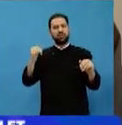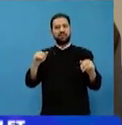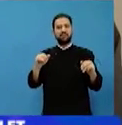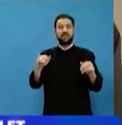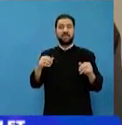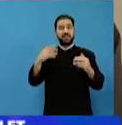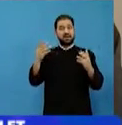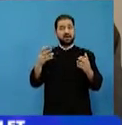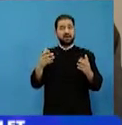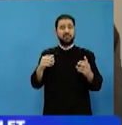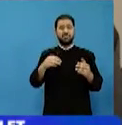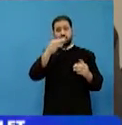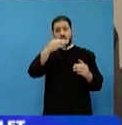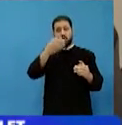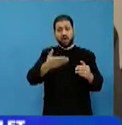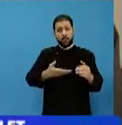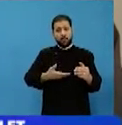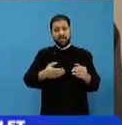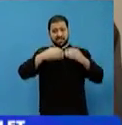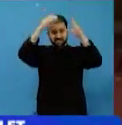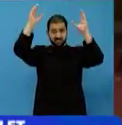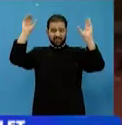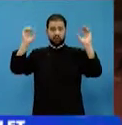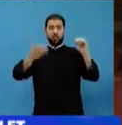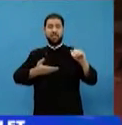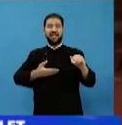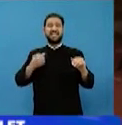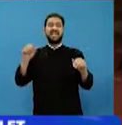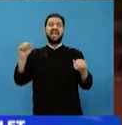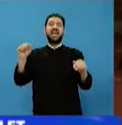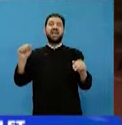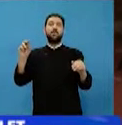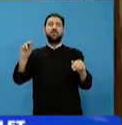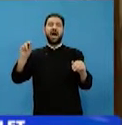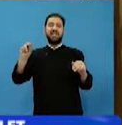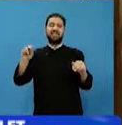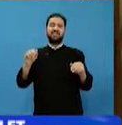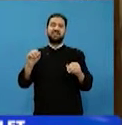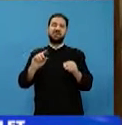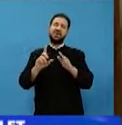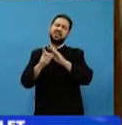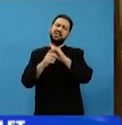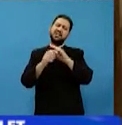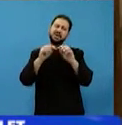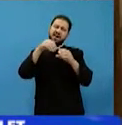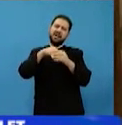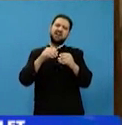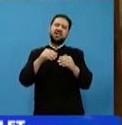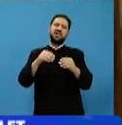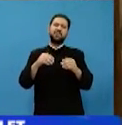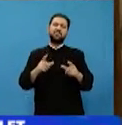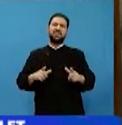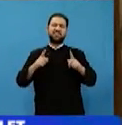Sfântul Cuvios Paisie Agioritul în viața Sfântului Arsenie că atunci când l-au adus părinții să-l boteze,